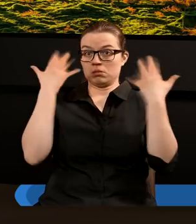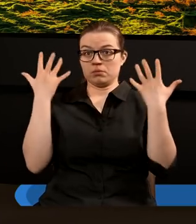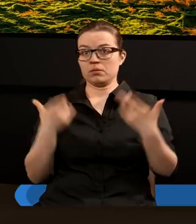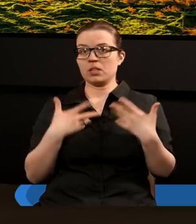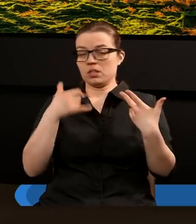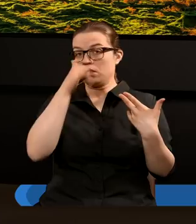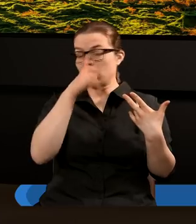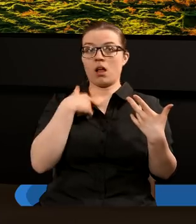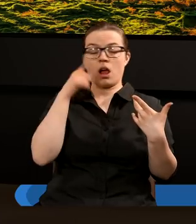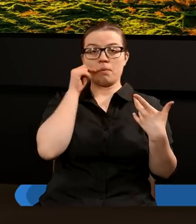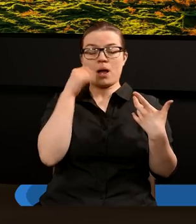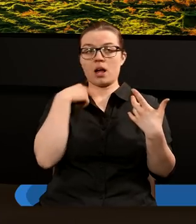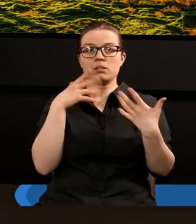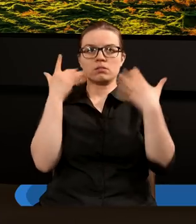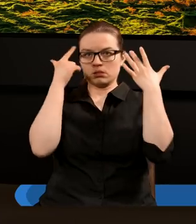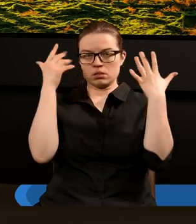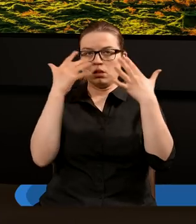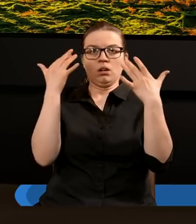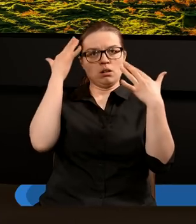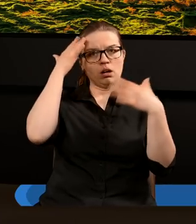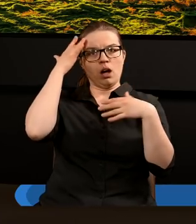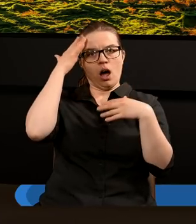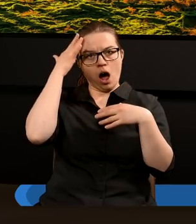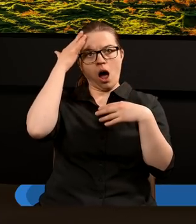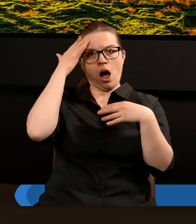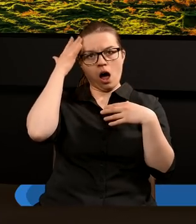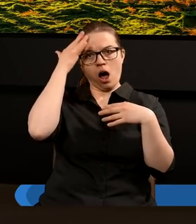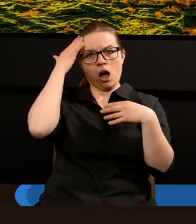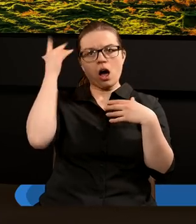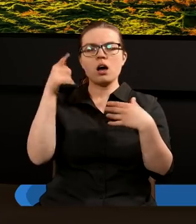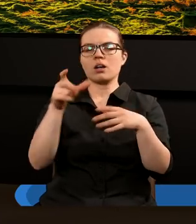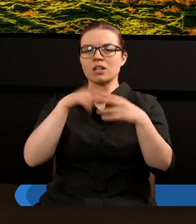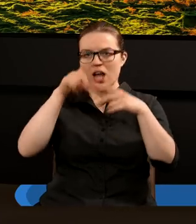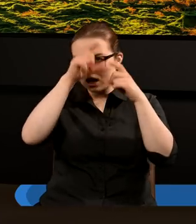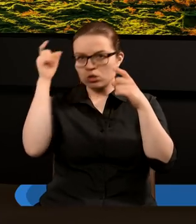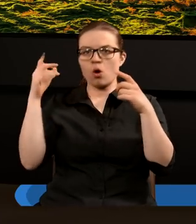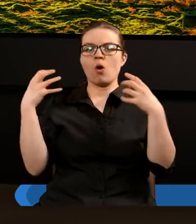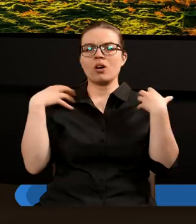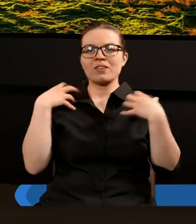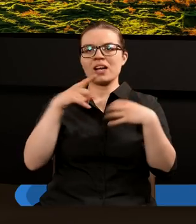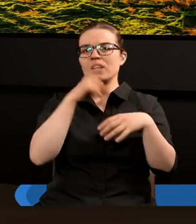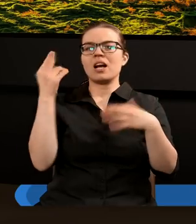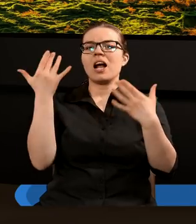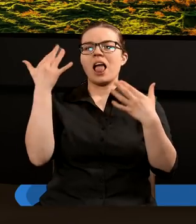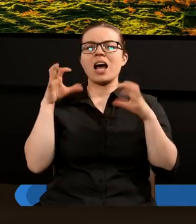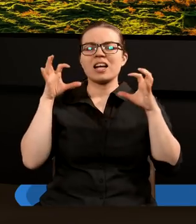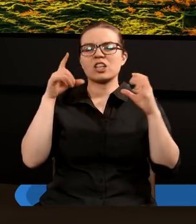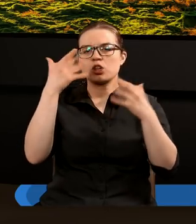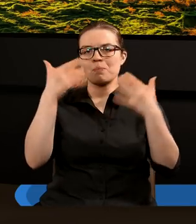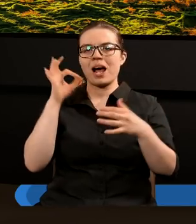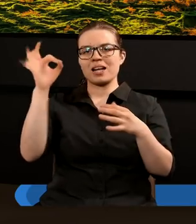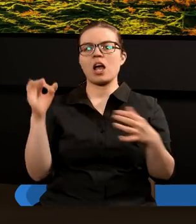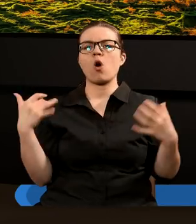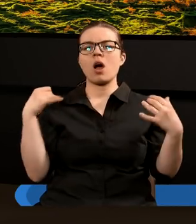mogą spać po nocy. Znamie zwierzęcia, znamie na czoło, znamie na rękę i liczba jego imienia.